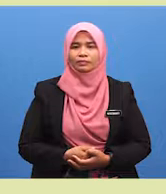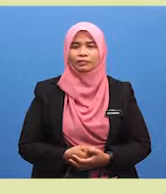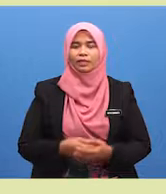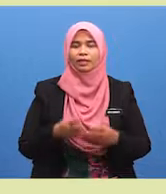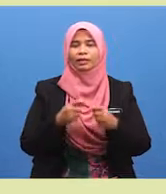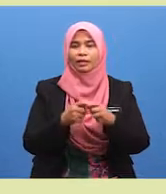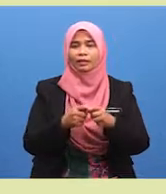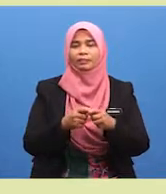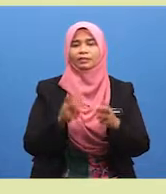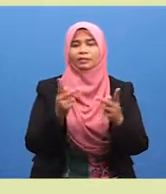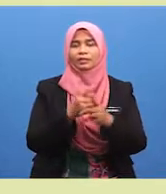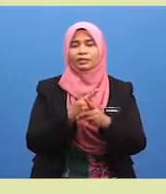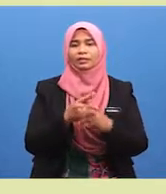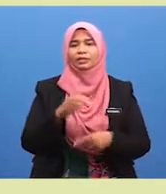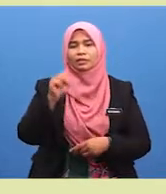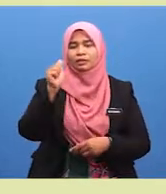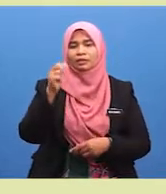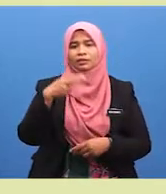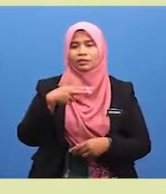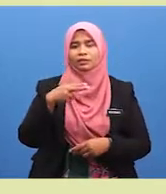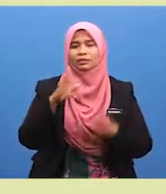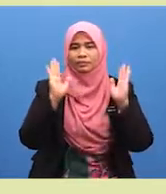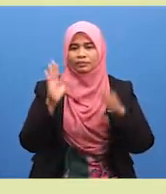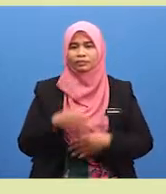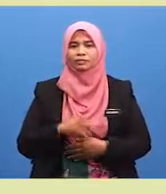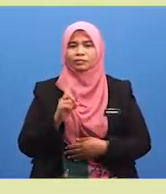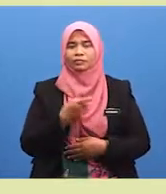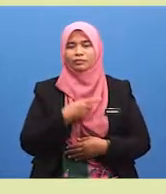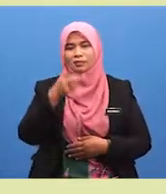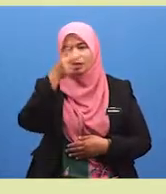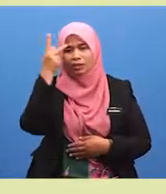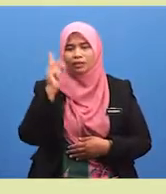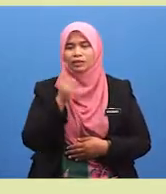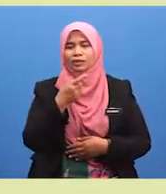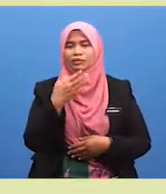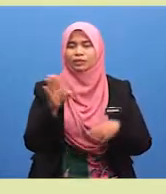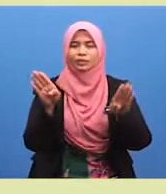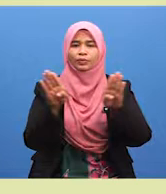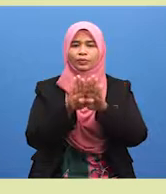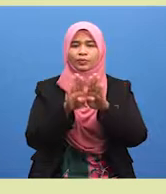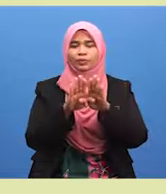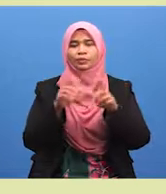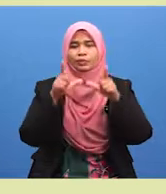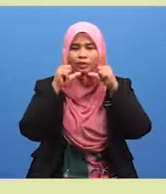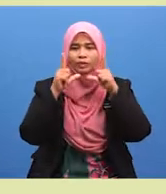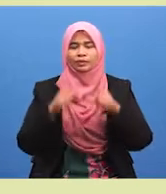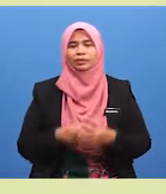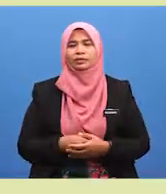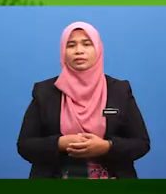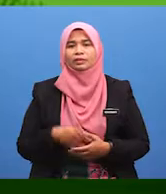Tepat sekali. Sah solat kita. Kerana kita sudah menutup aurat.